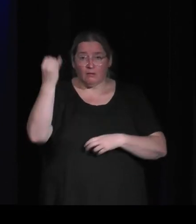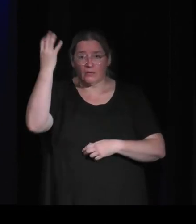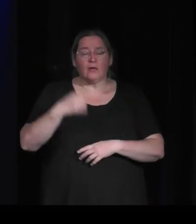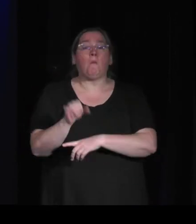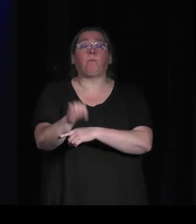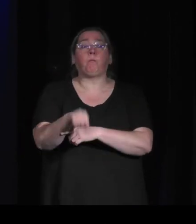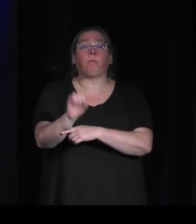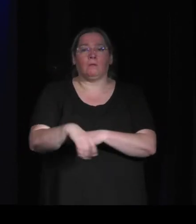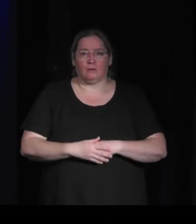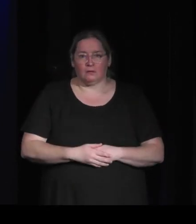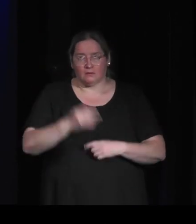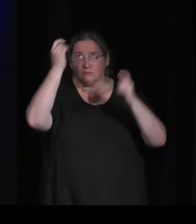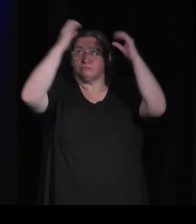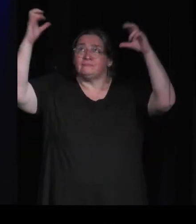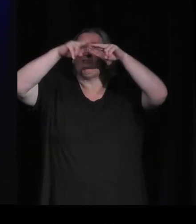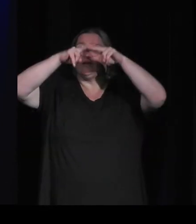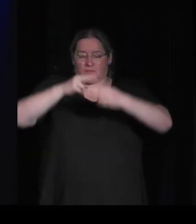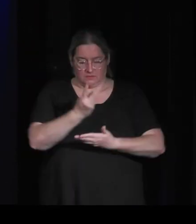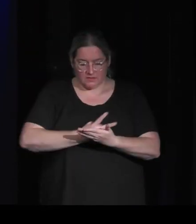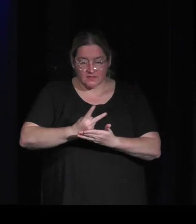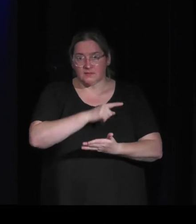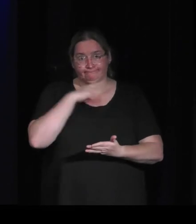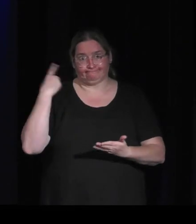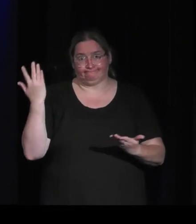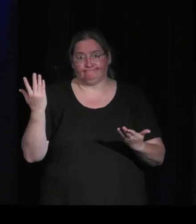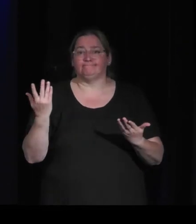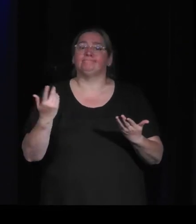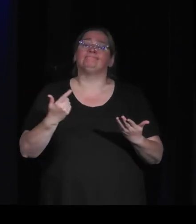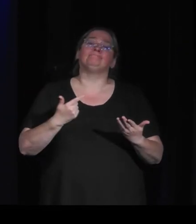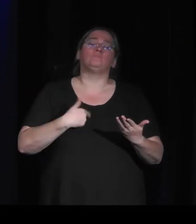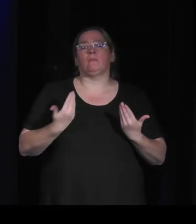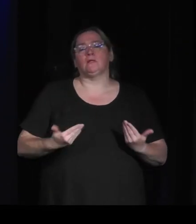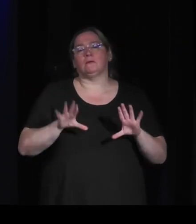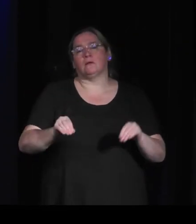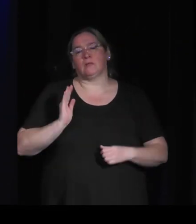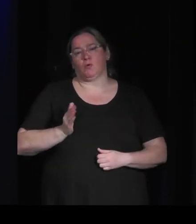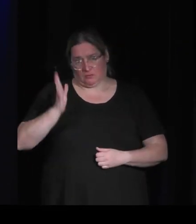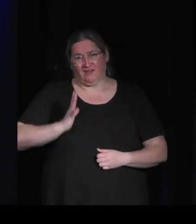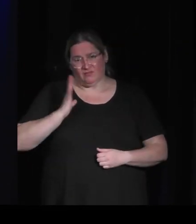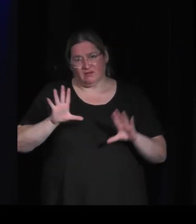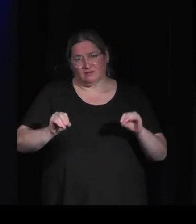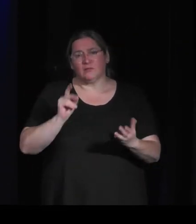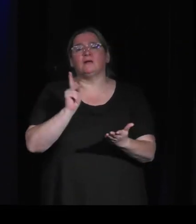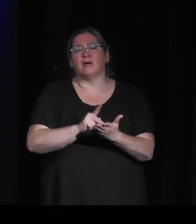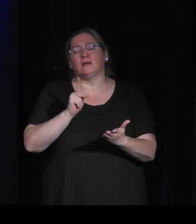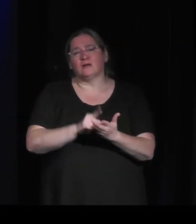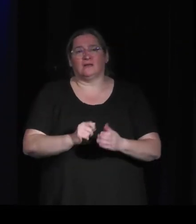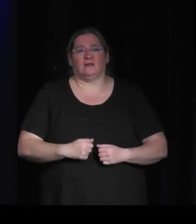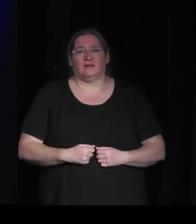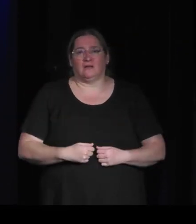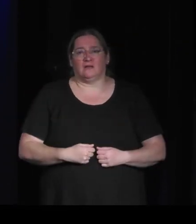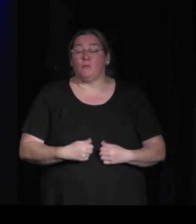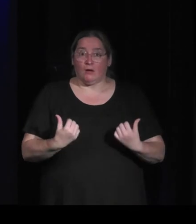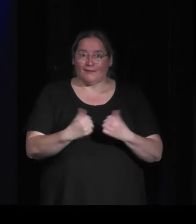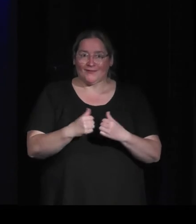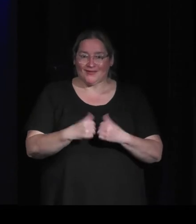Et moi, quand je me balade, là, je suis à Paris, j'habite à Bordeaux. J'ai habité à Paris pendant très longtemps mais depuis tout à l'heure, j'ai la tête en l'air